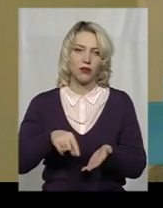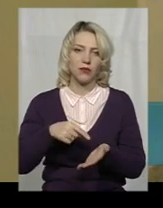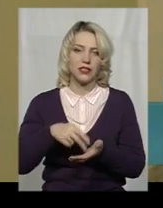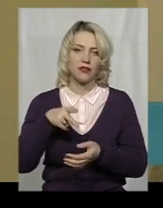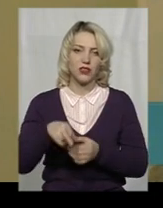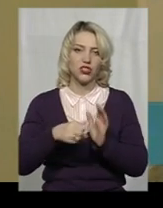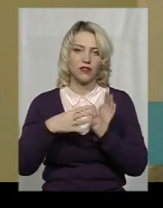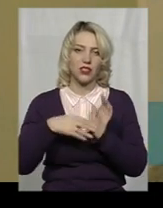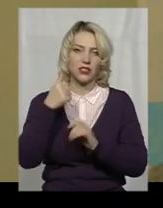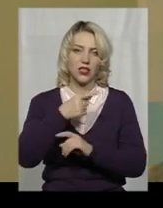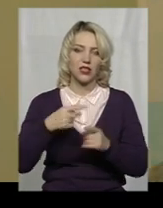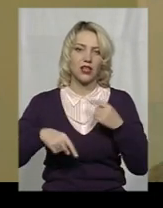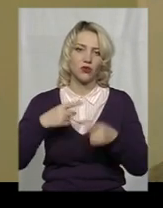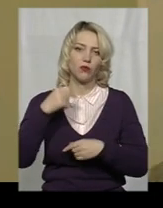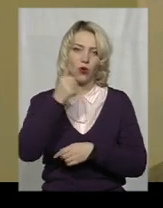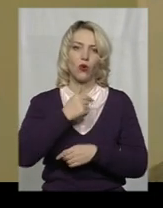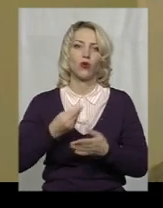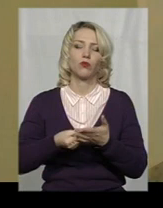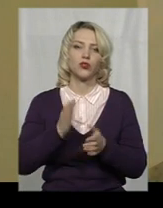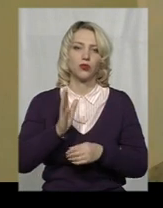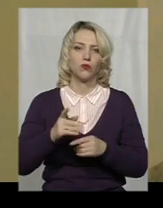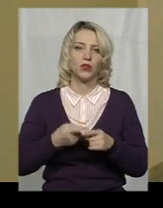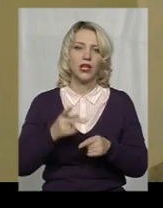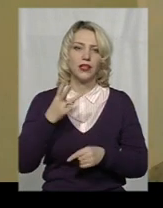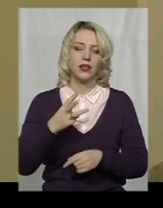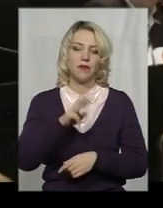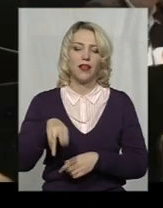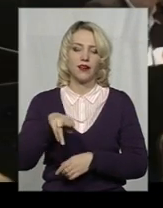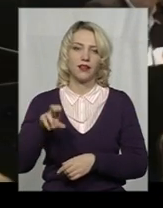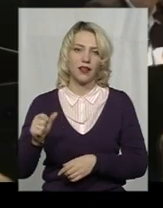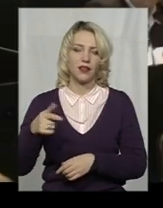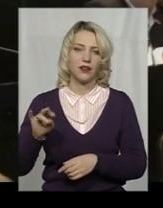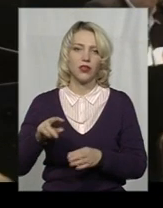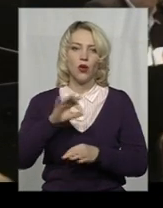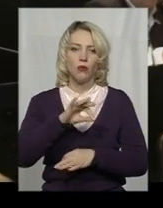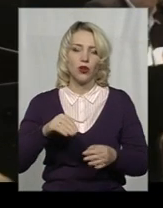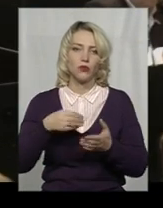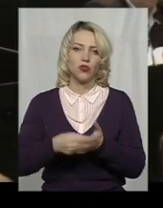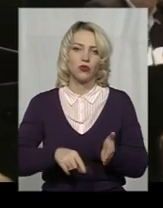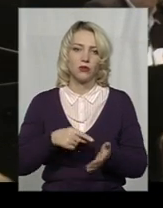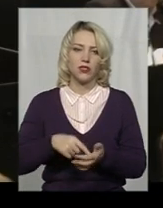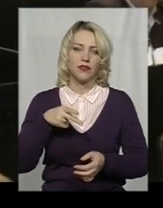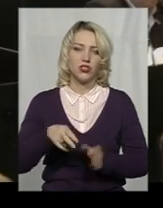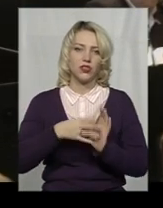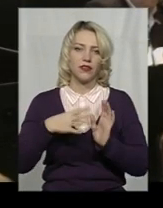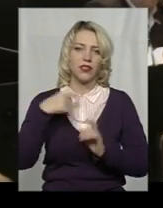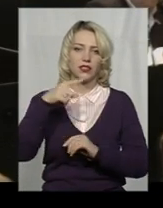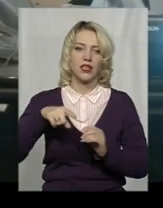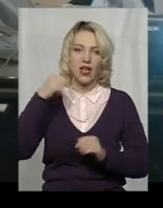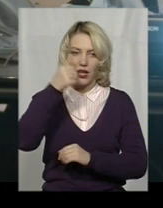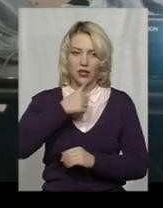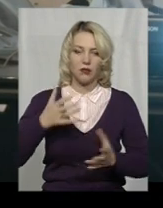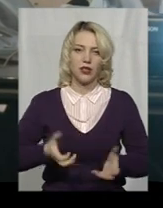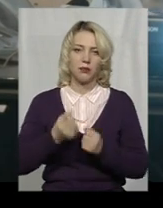2019 рік. Наступного року він становитиме понад 3 мільярди гривень. Проект бюджету міста на 2019 рік підтримали